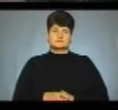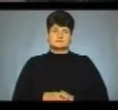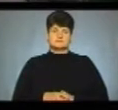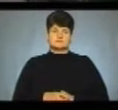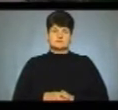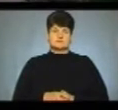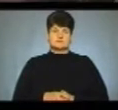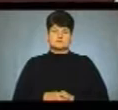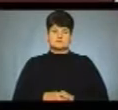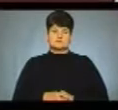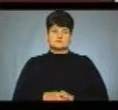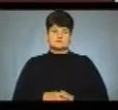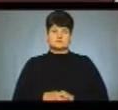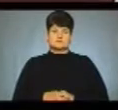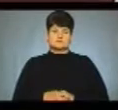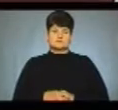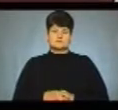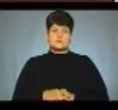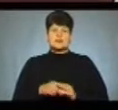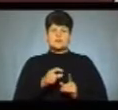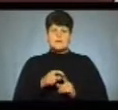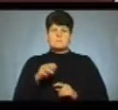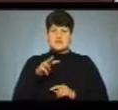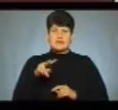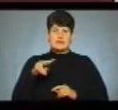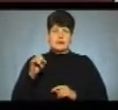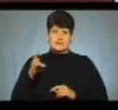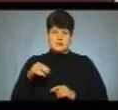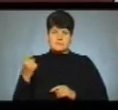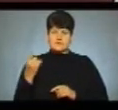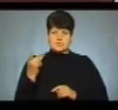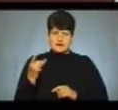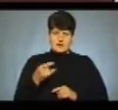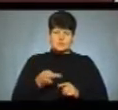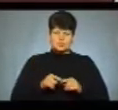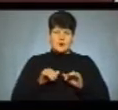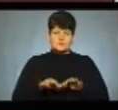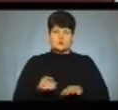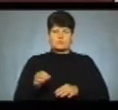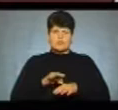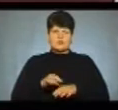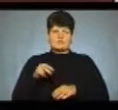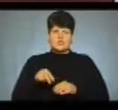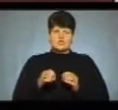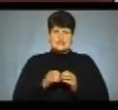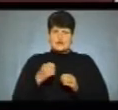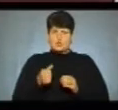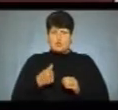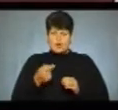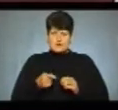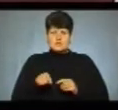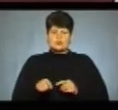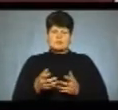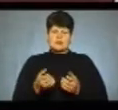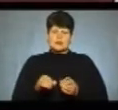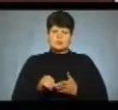Тернопіль. За словами Марії Линди, впершу таку акцію на Тернопільщині провели у 2010 році. Тоді